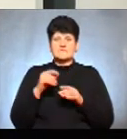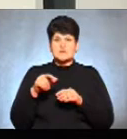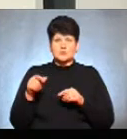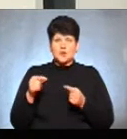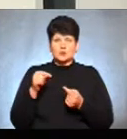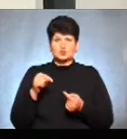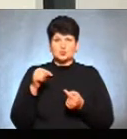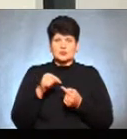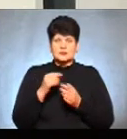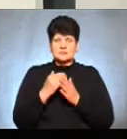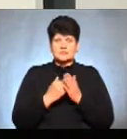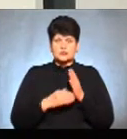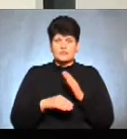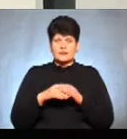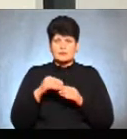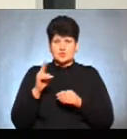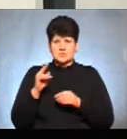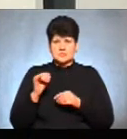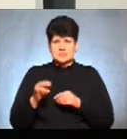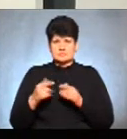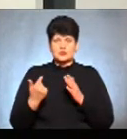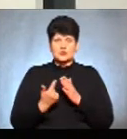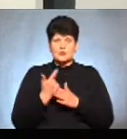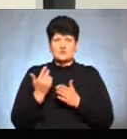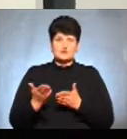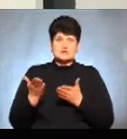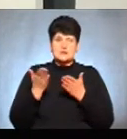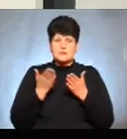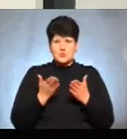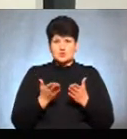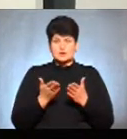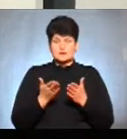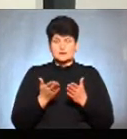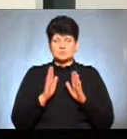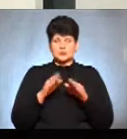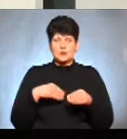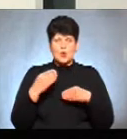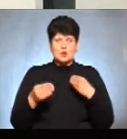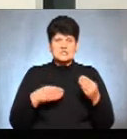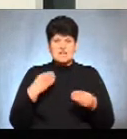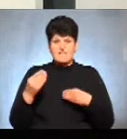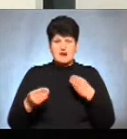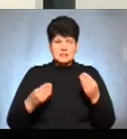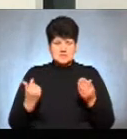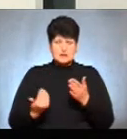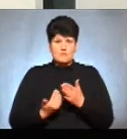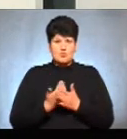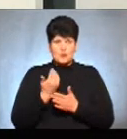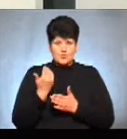уточненням в списку виборців, знову запрошення, скажімо, будуть роздаватися, значить, по новій